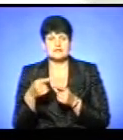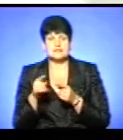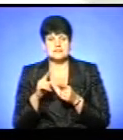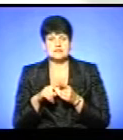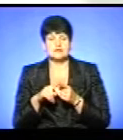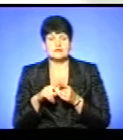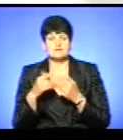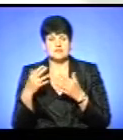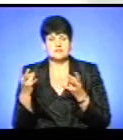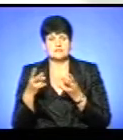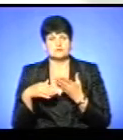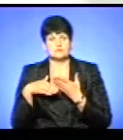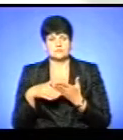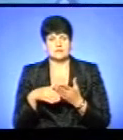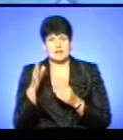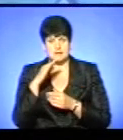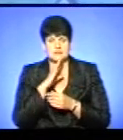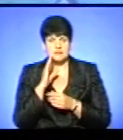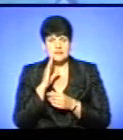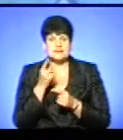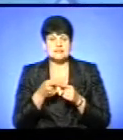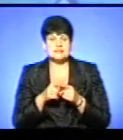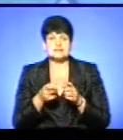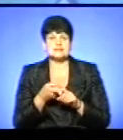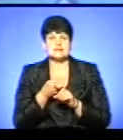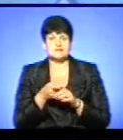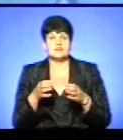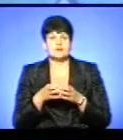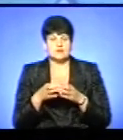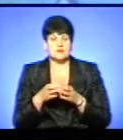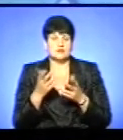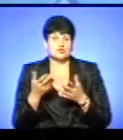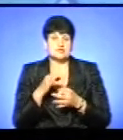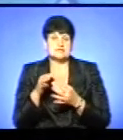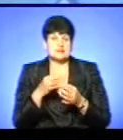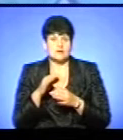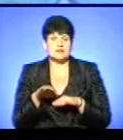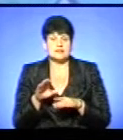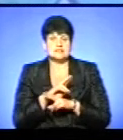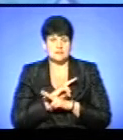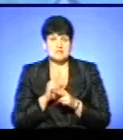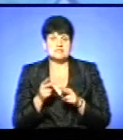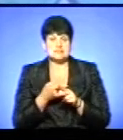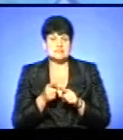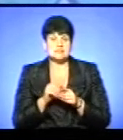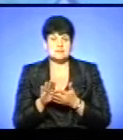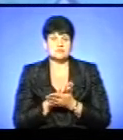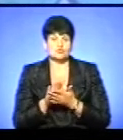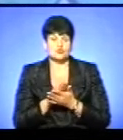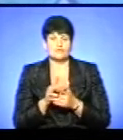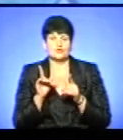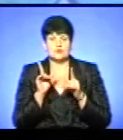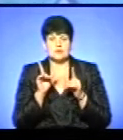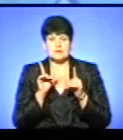долучалися батьки? Трішки так. Залежно, знову таки, від категорії. Якщо сироти чи діти загиблих, це звичайно безкоштовно. Так, які їдуть в